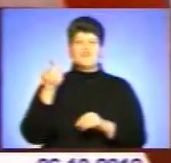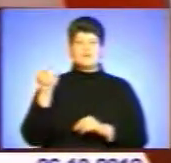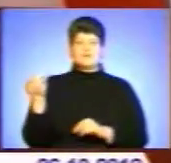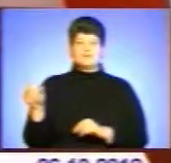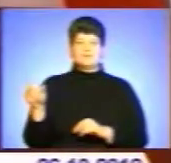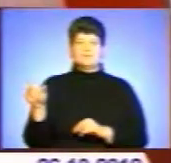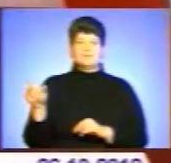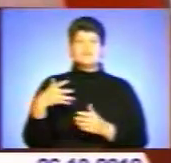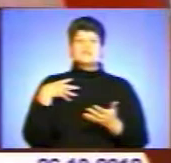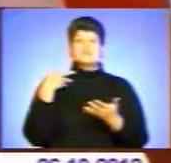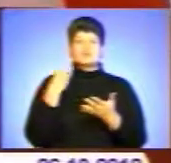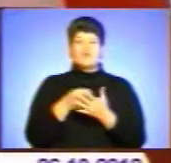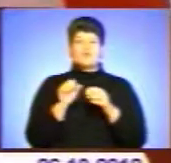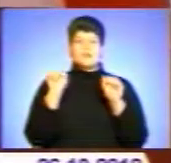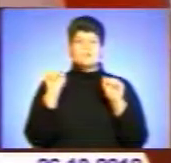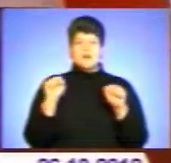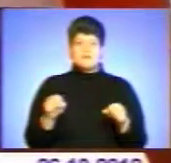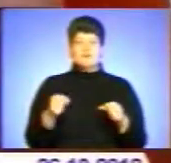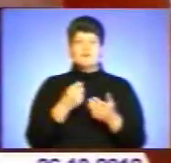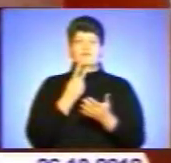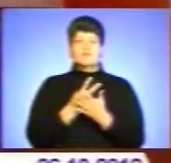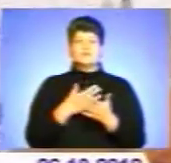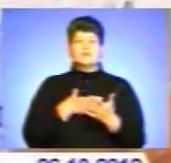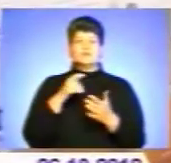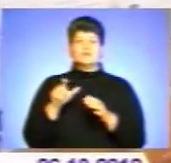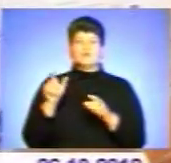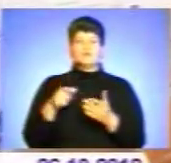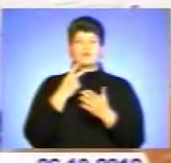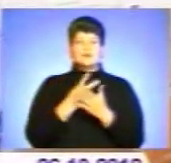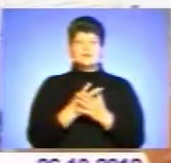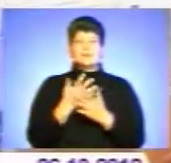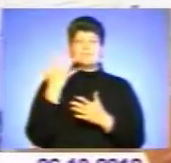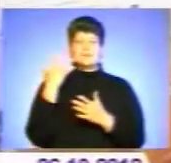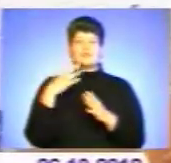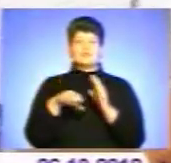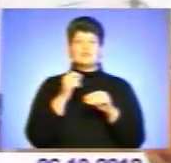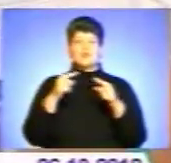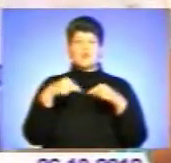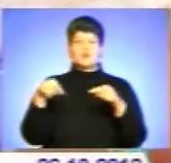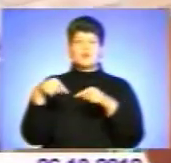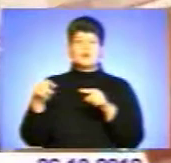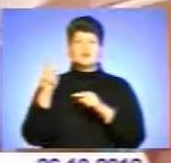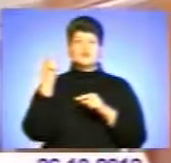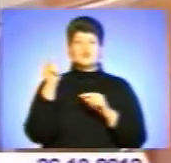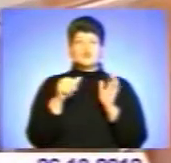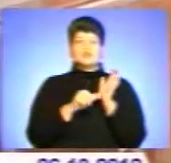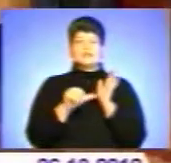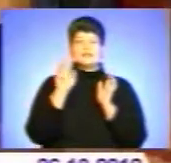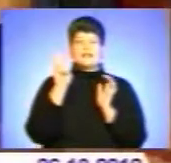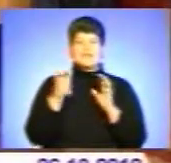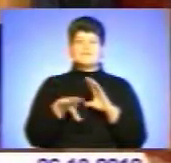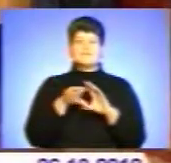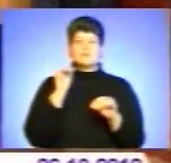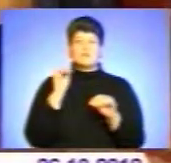Свої права на волевиявлення наші країни реалізують на п'яти виборчих округах. 163-й виборчий